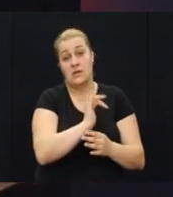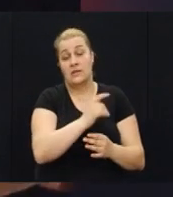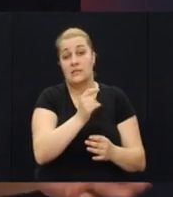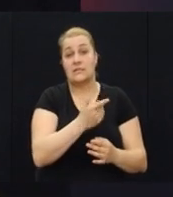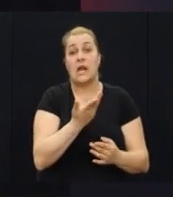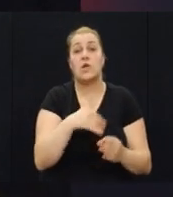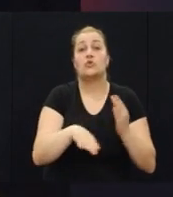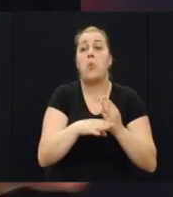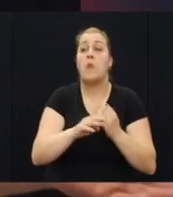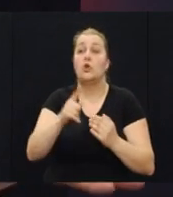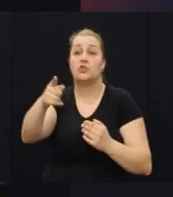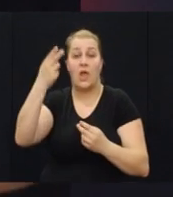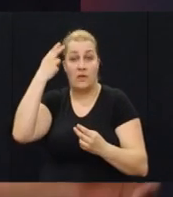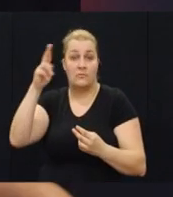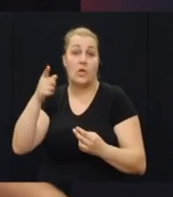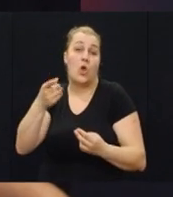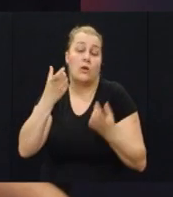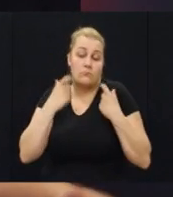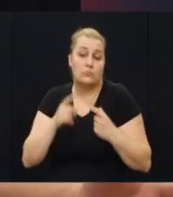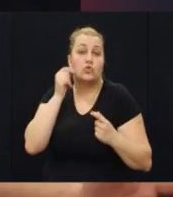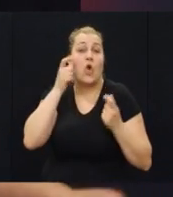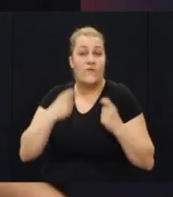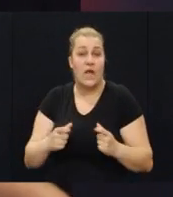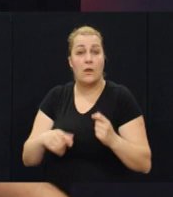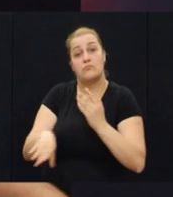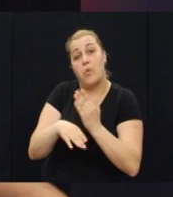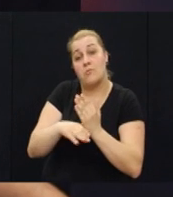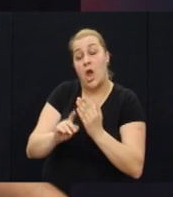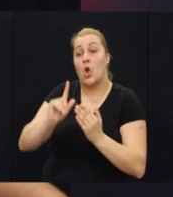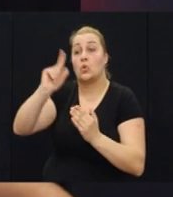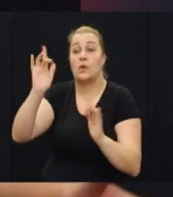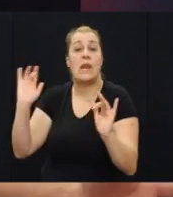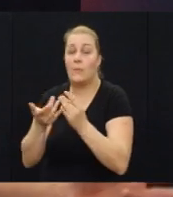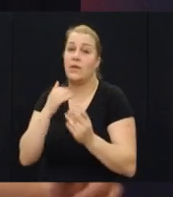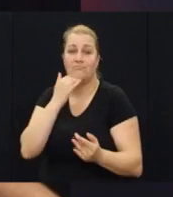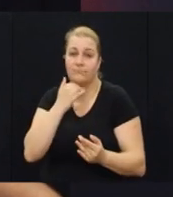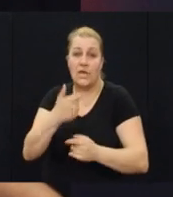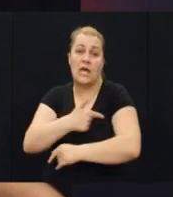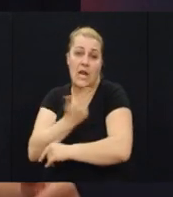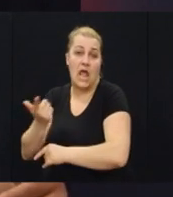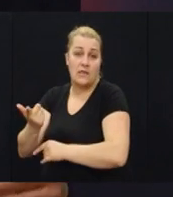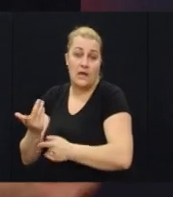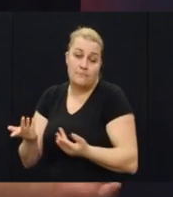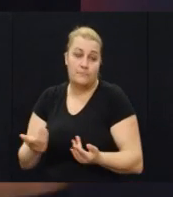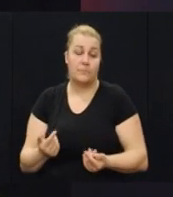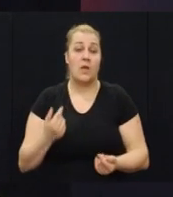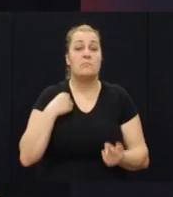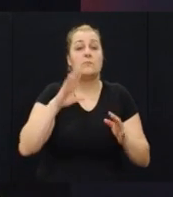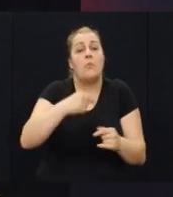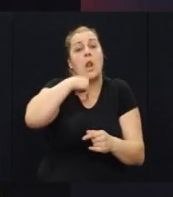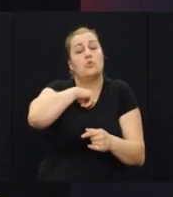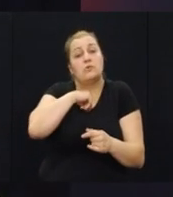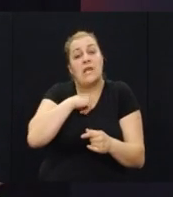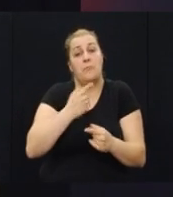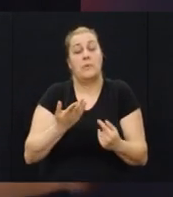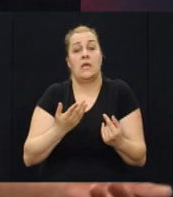je on. Pomaže njihovima, to je ljudskost. Tako je. Naša ljudskost koju smo mi bili, imali smo u